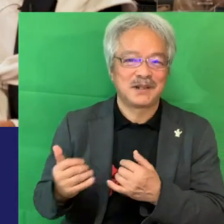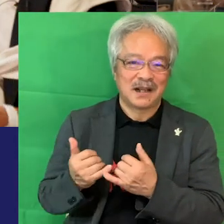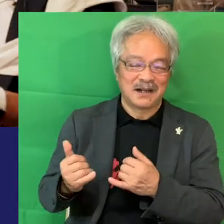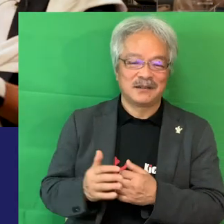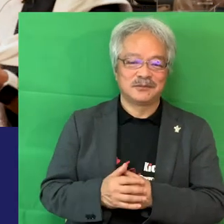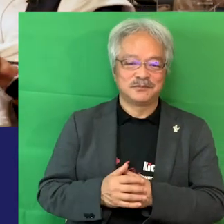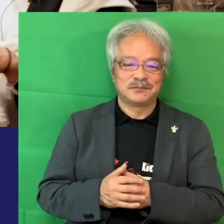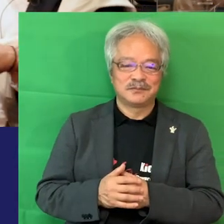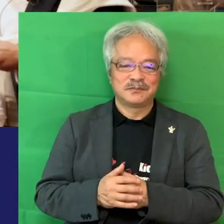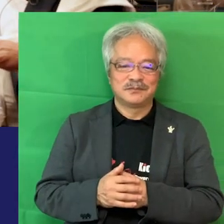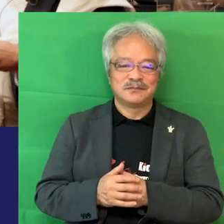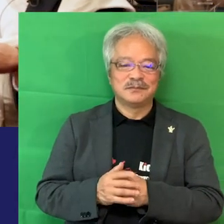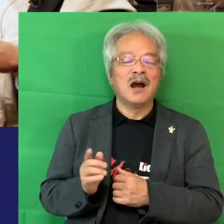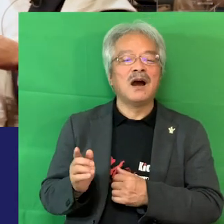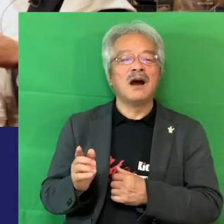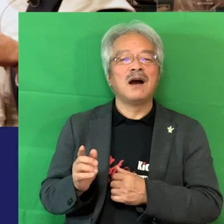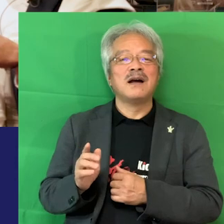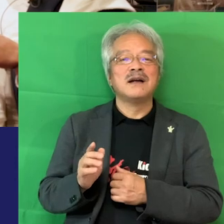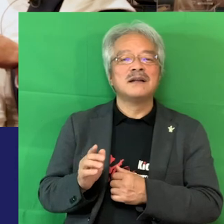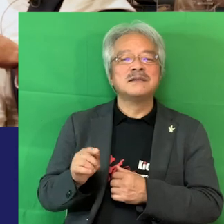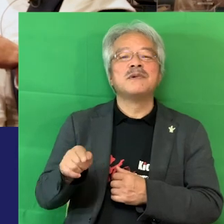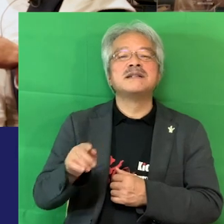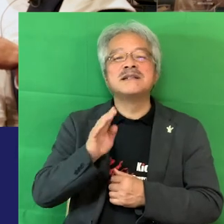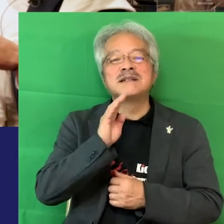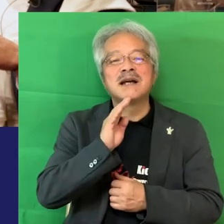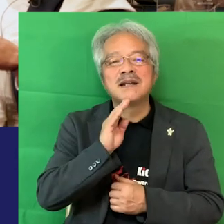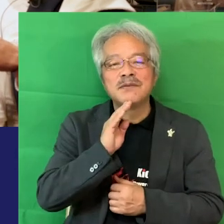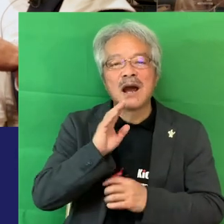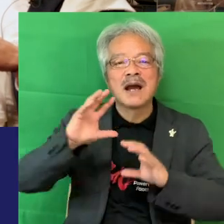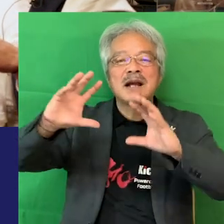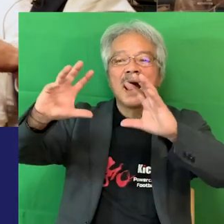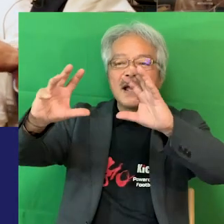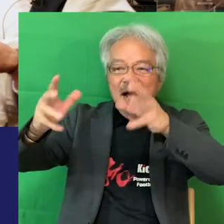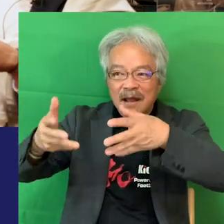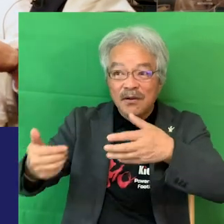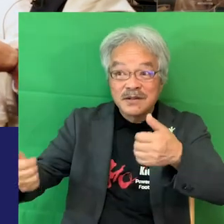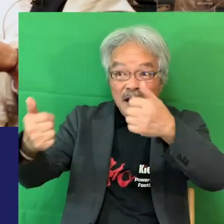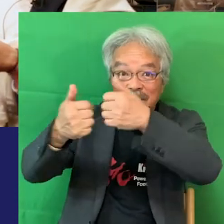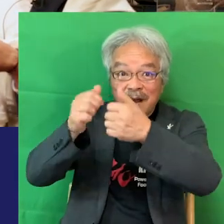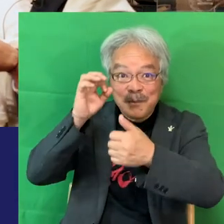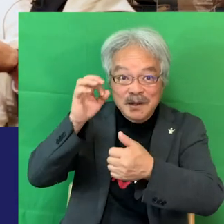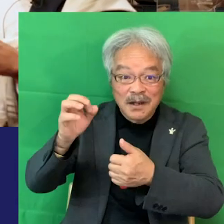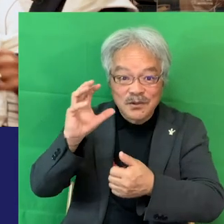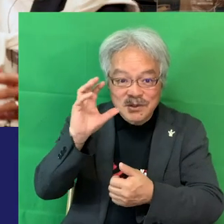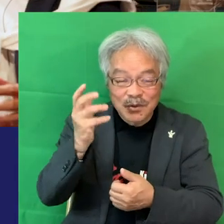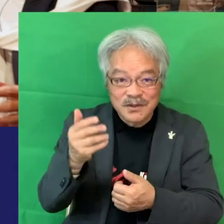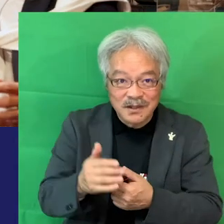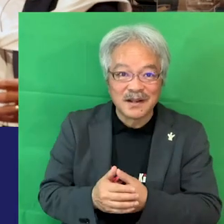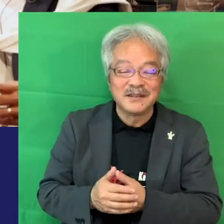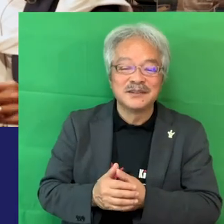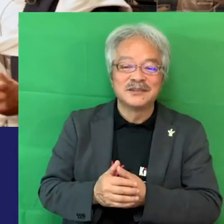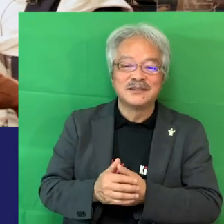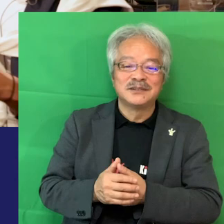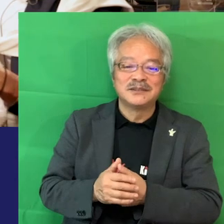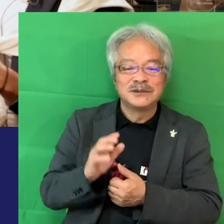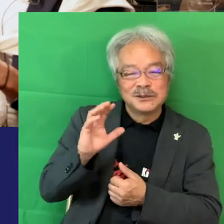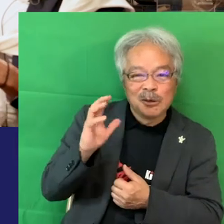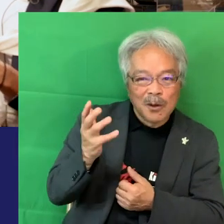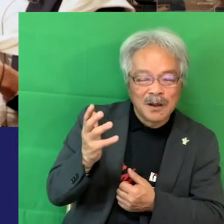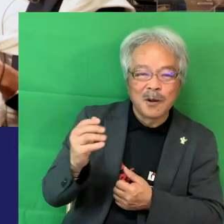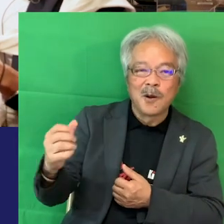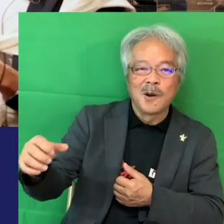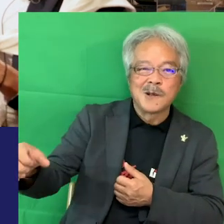ギリなんだけどまぁだけど実際は特に海外の人は見てるとすごいですよね全よこの地からすごいかな